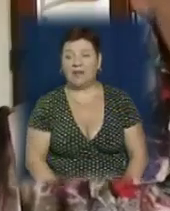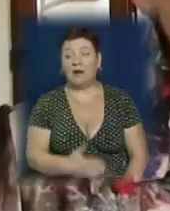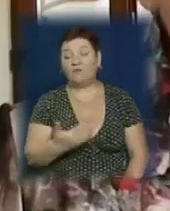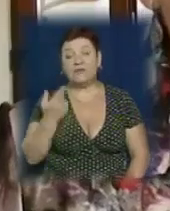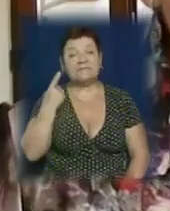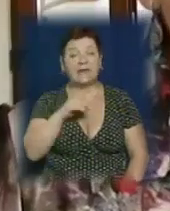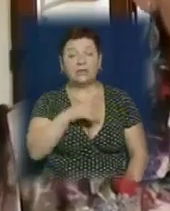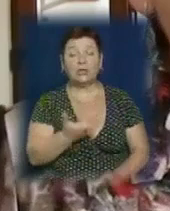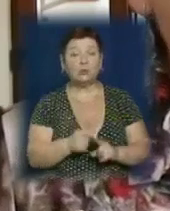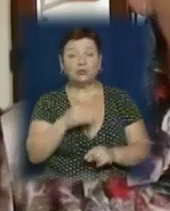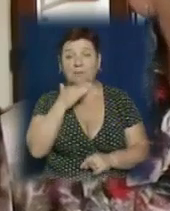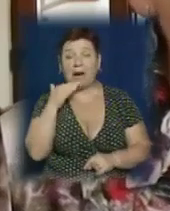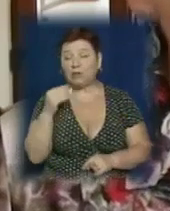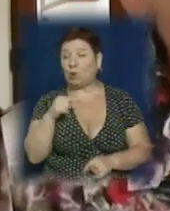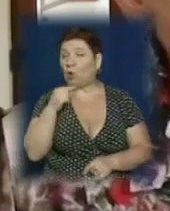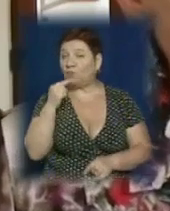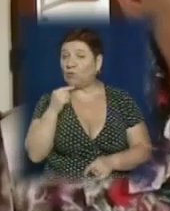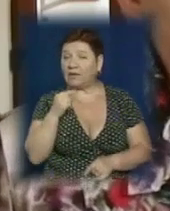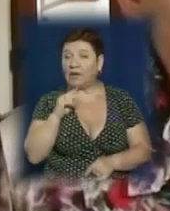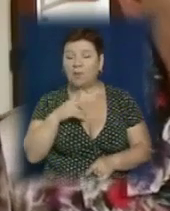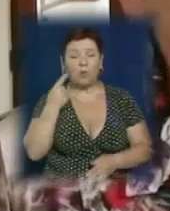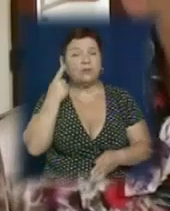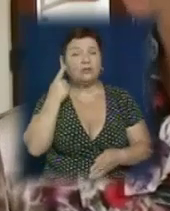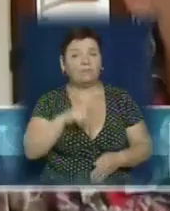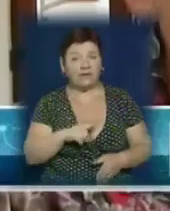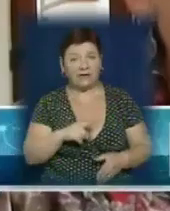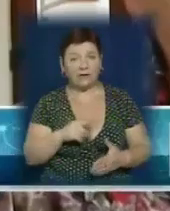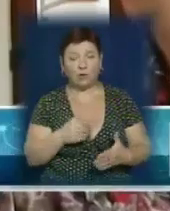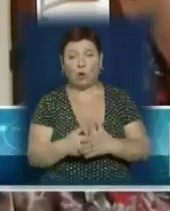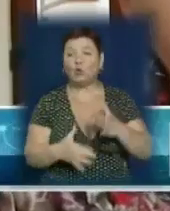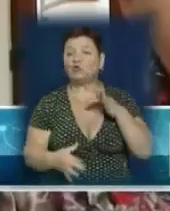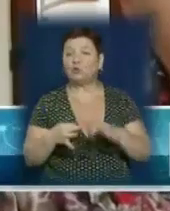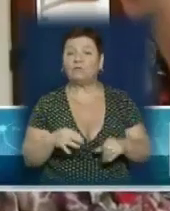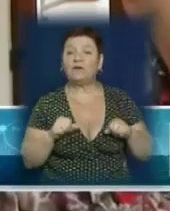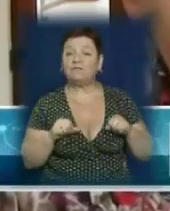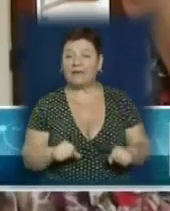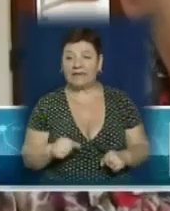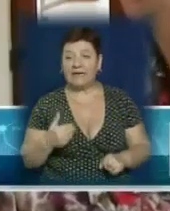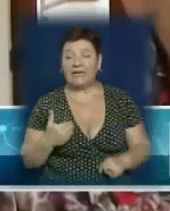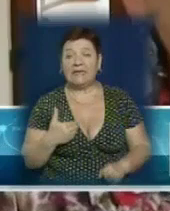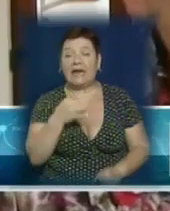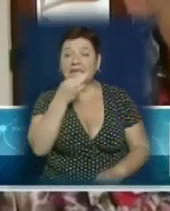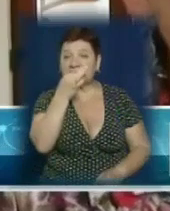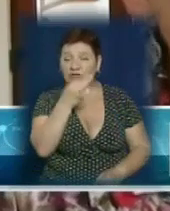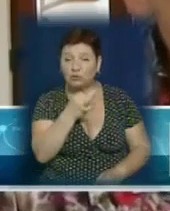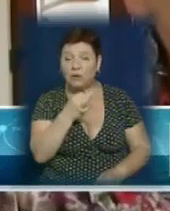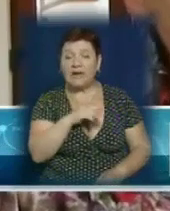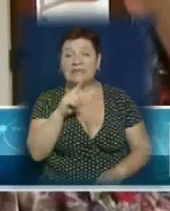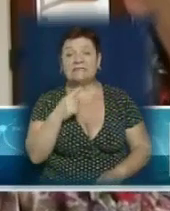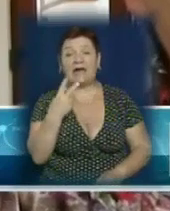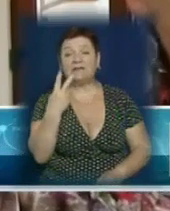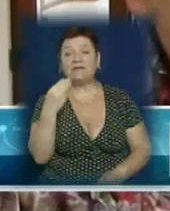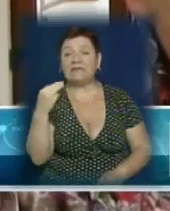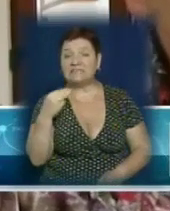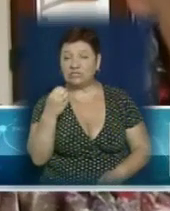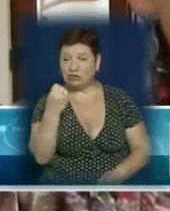знаєте, дуже багато говорять нам про недовіру до судової влади. Я вам скажу декілька цифр. За 2014